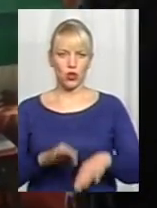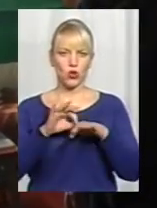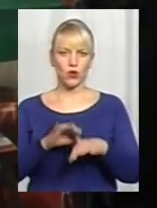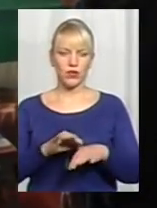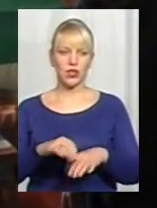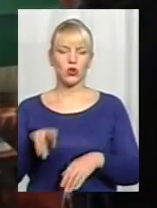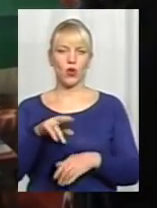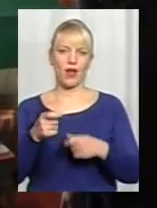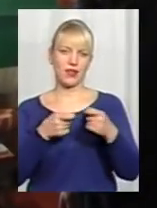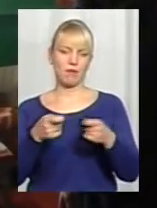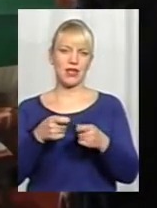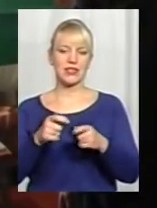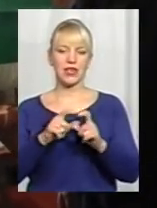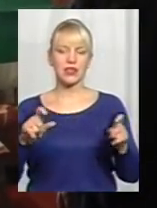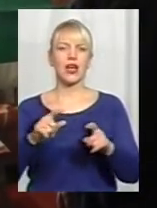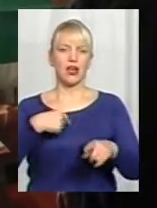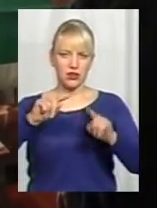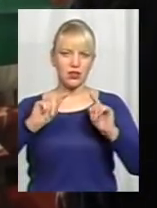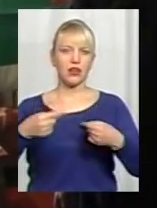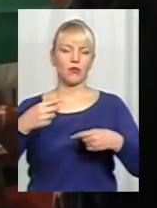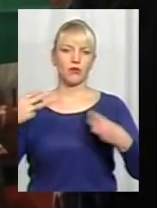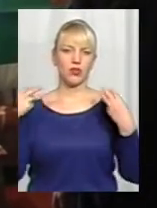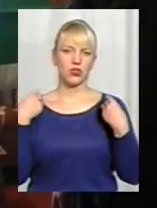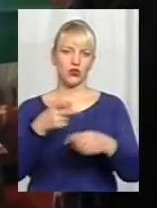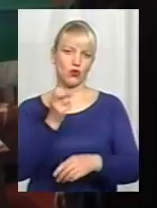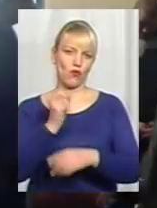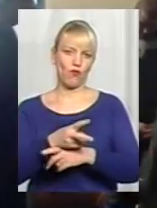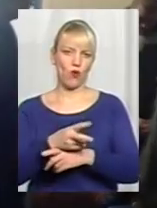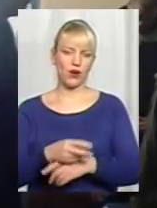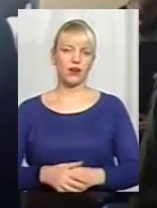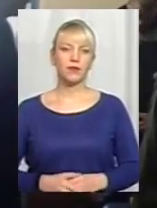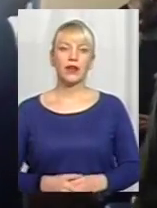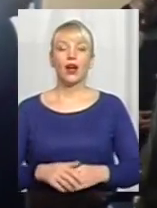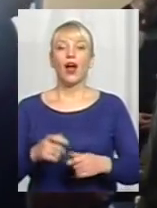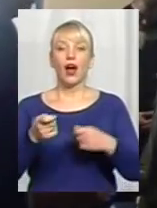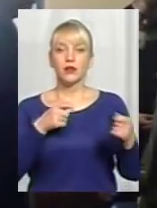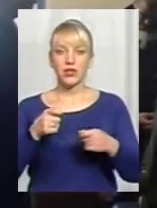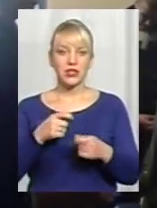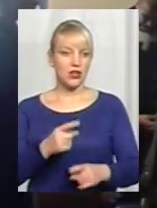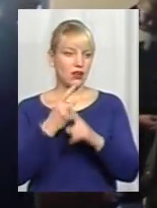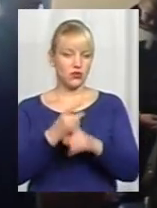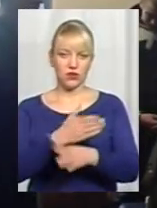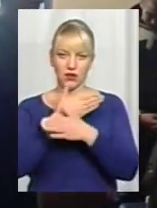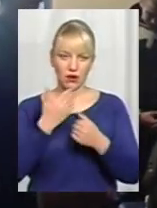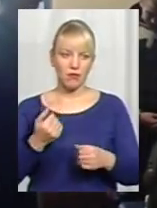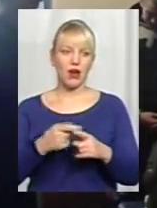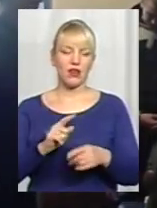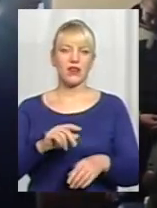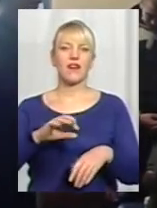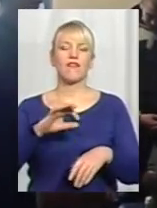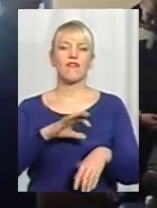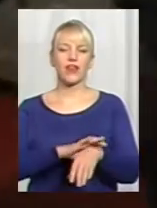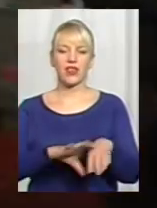адміністрації, конкретно начальство, требуємо, щоб воно, ну, остранили їх відсуття, уволили. Адміністрація на поступки не пішла, тож в'язні 22